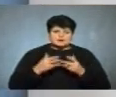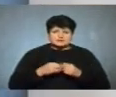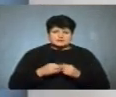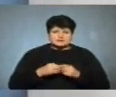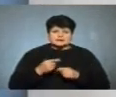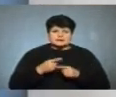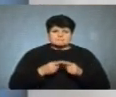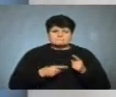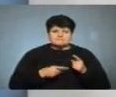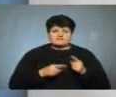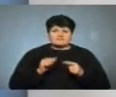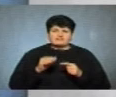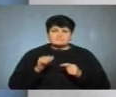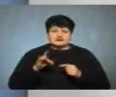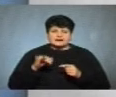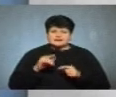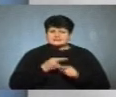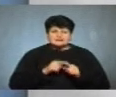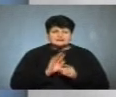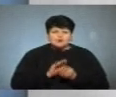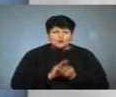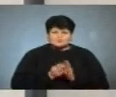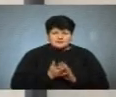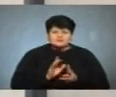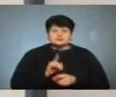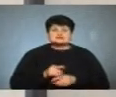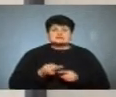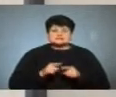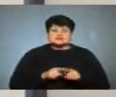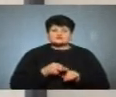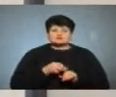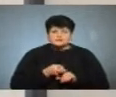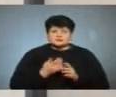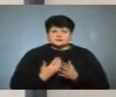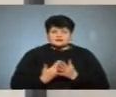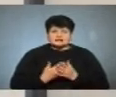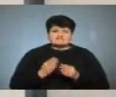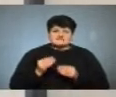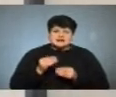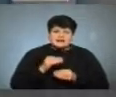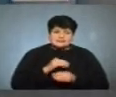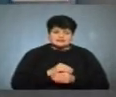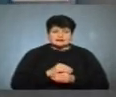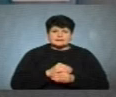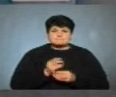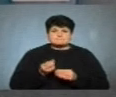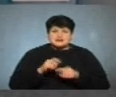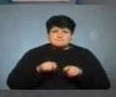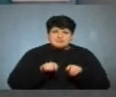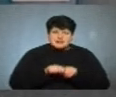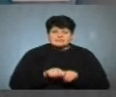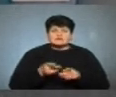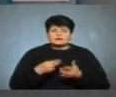напівфабрикатів. Це не тільки котлети, це і стосувалося, наприклад, вареників, пельменів, які